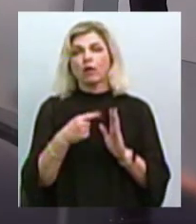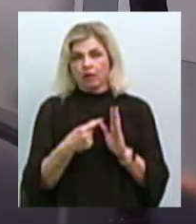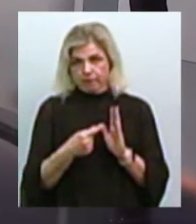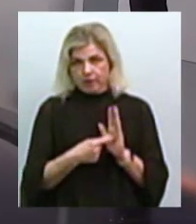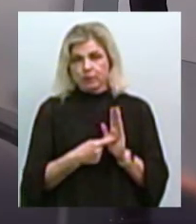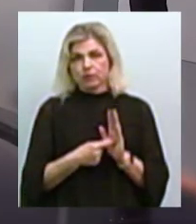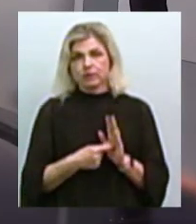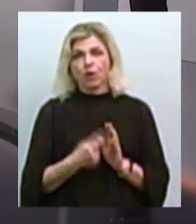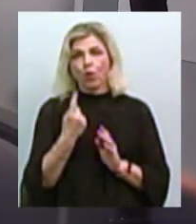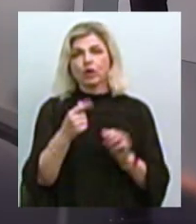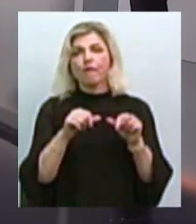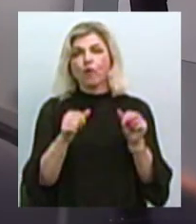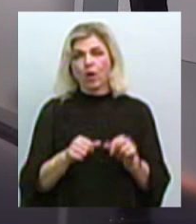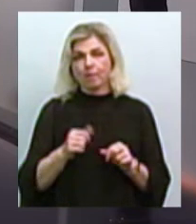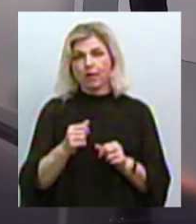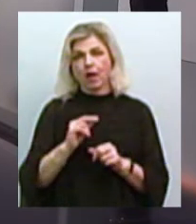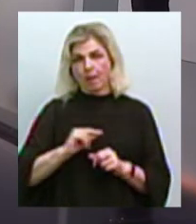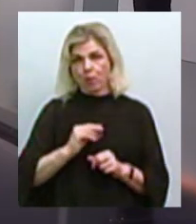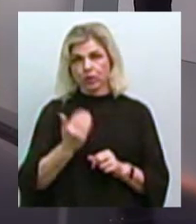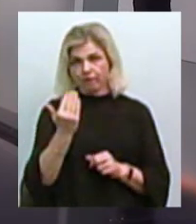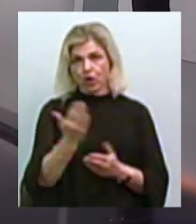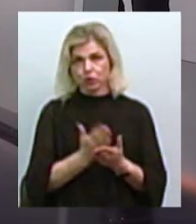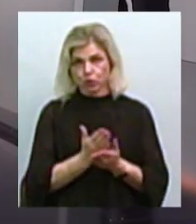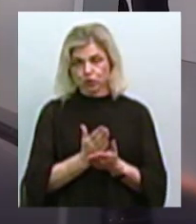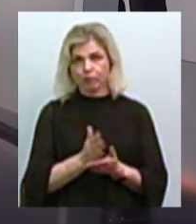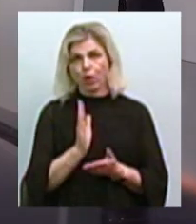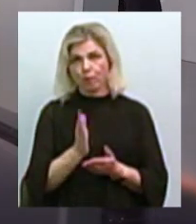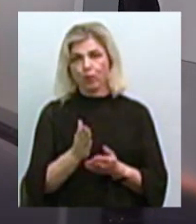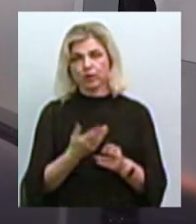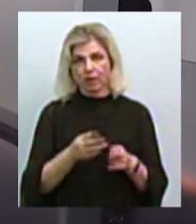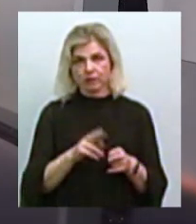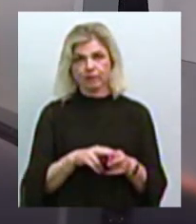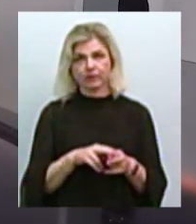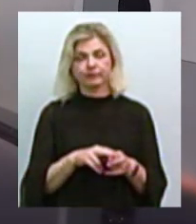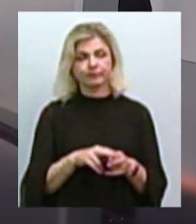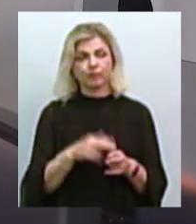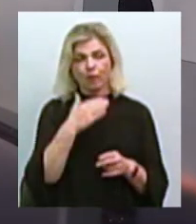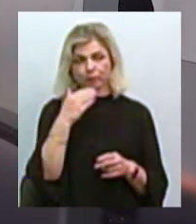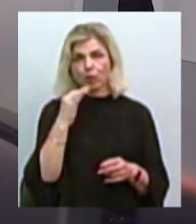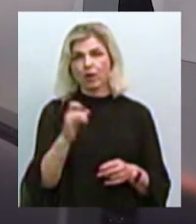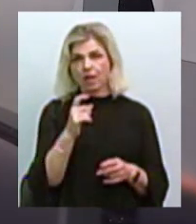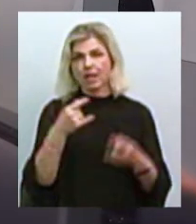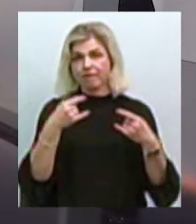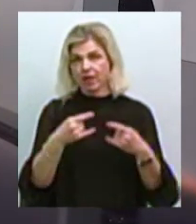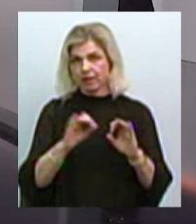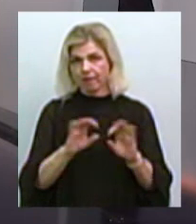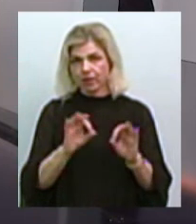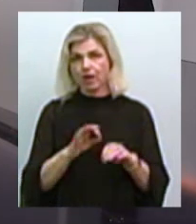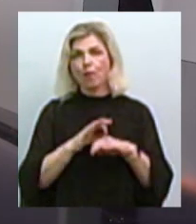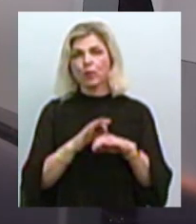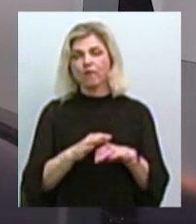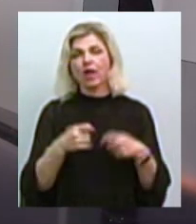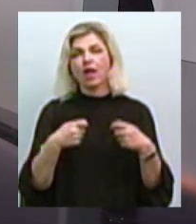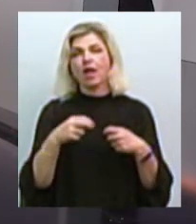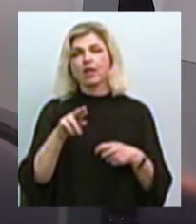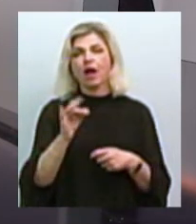Одні з форм роботи вашої служби, і про це були матеріали в наших ефірах, є проведення ярмарків